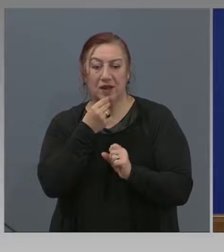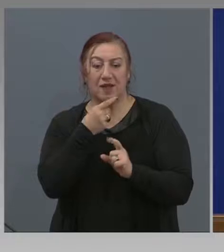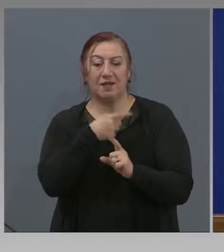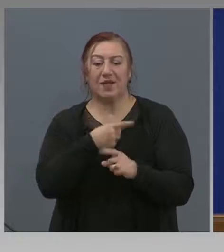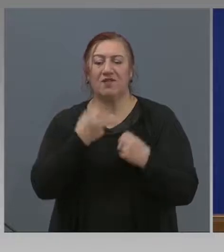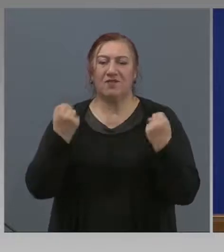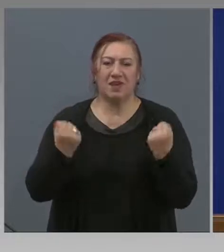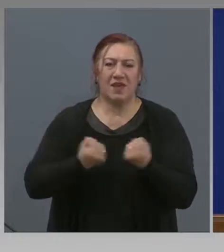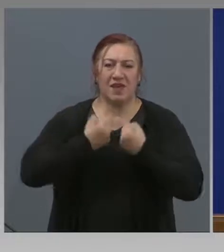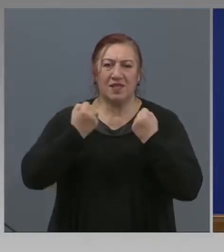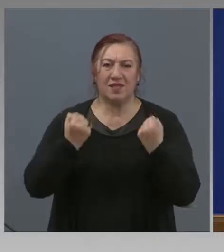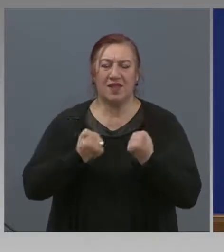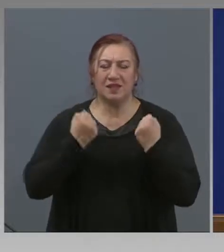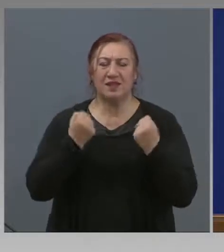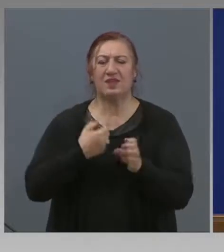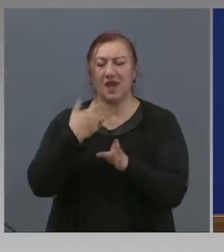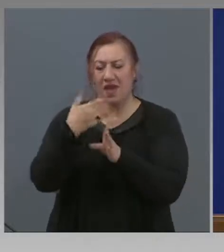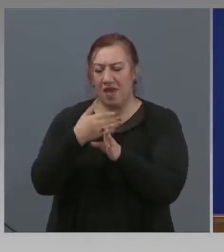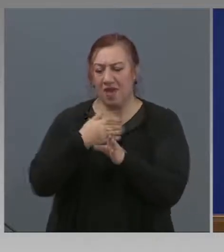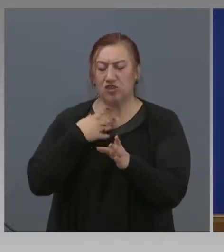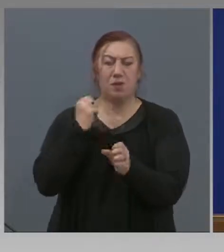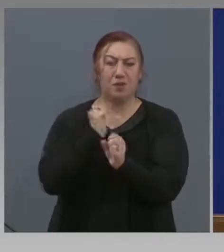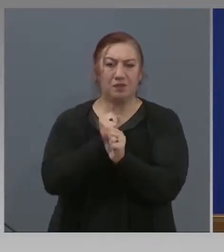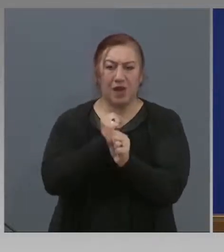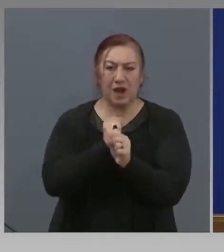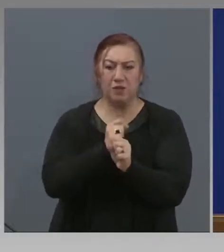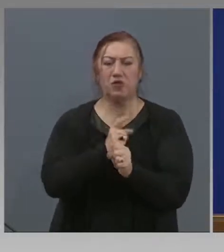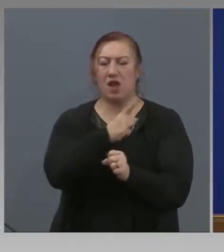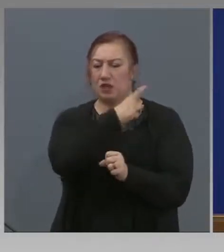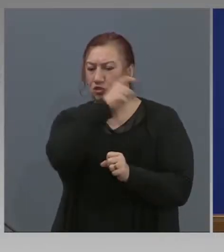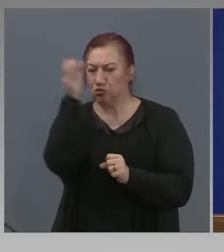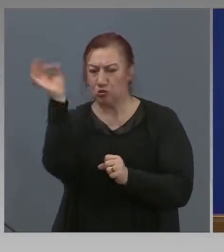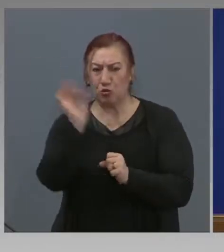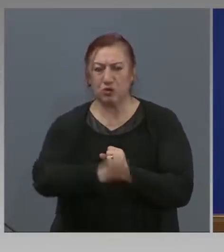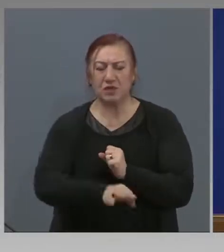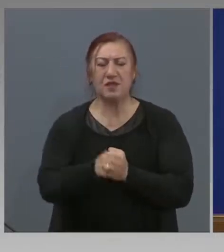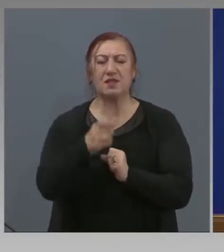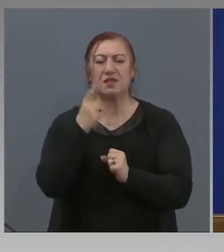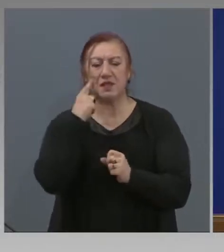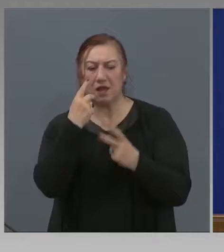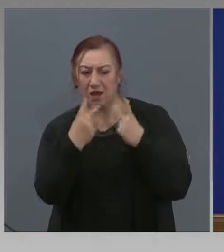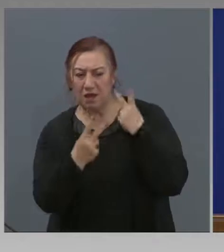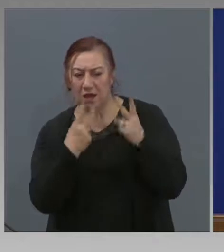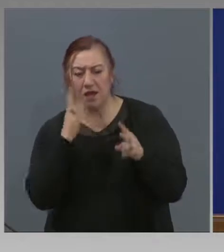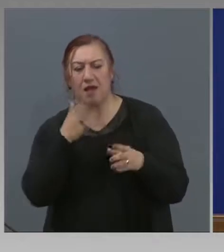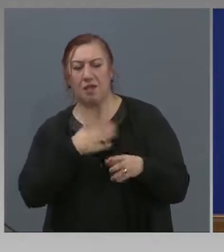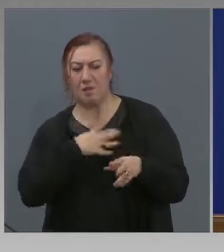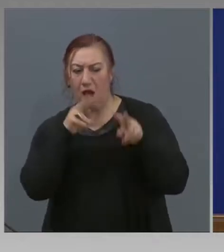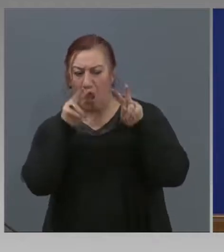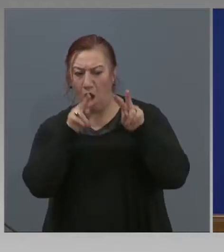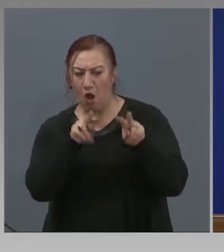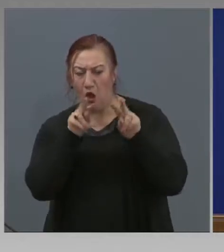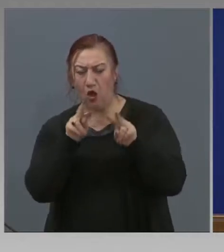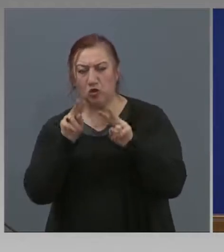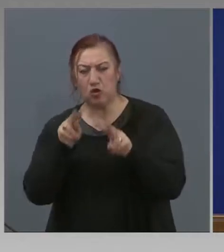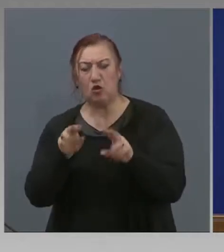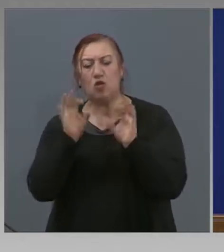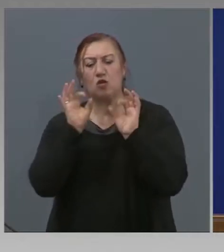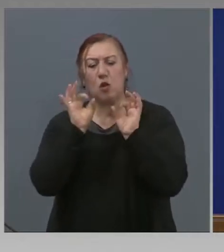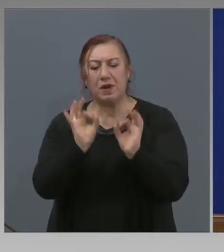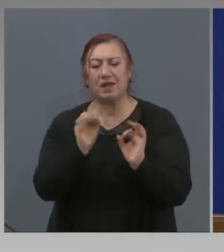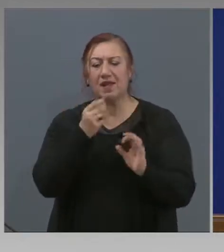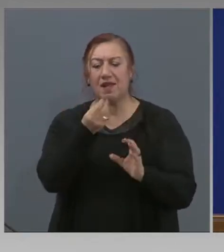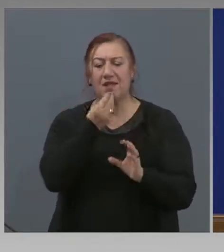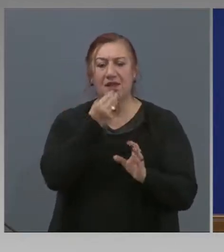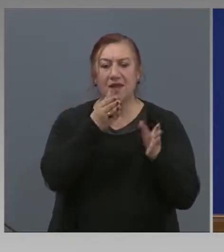-интензивния си режим на работа с 100% извадка на контрола на определен вид храни,